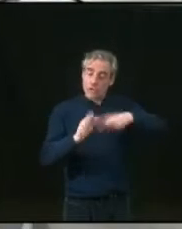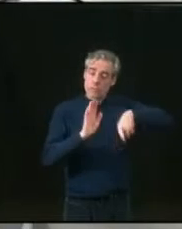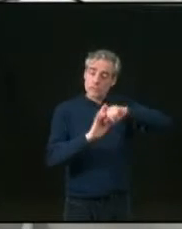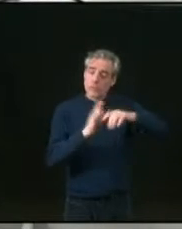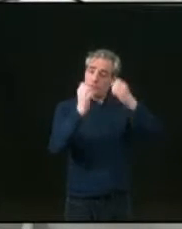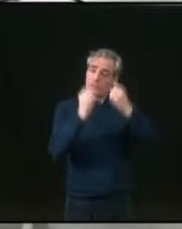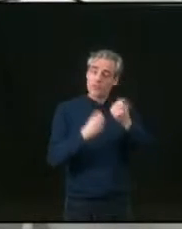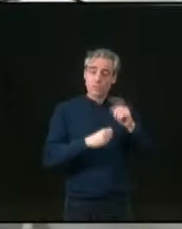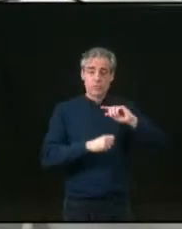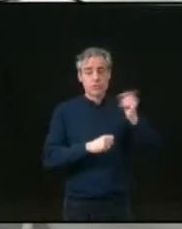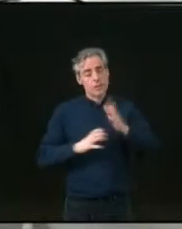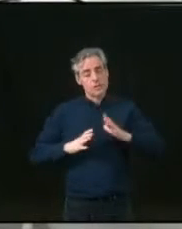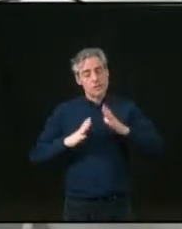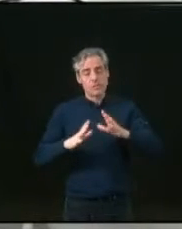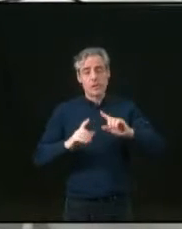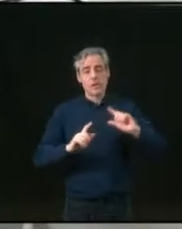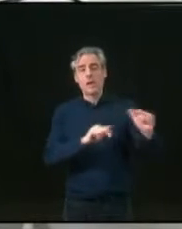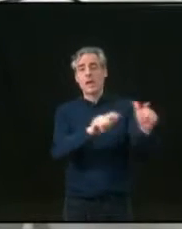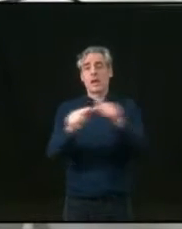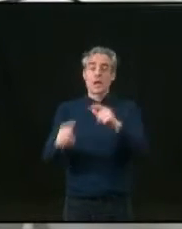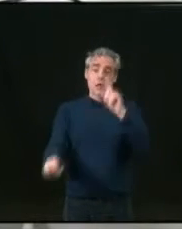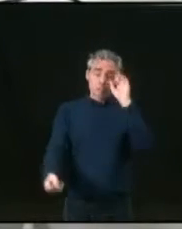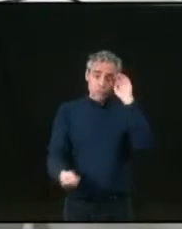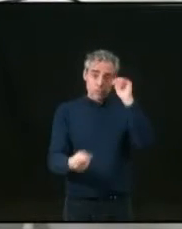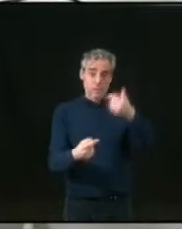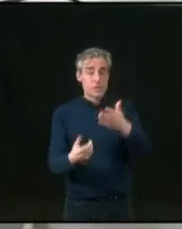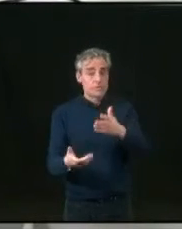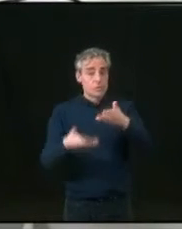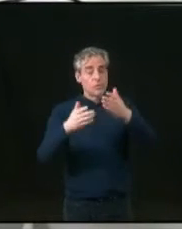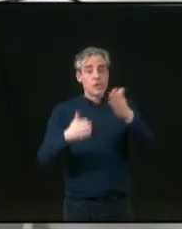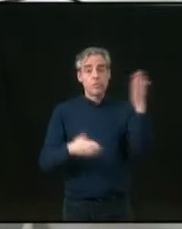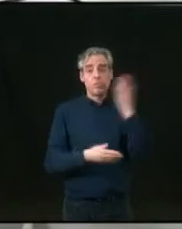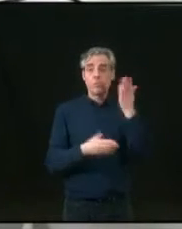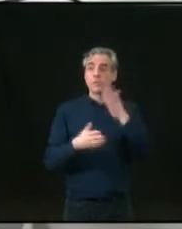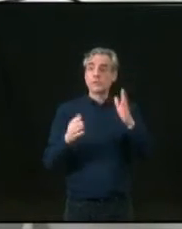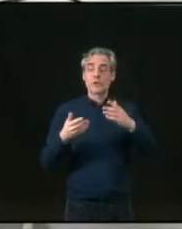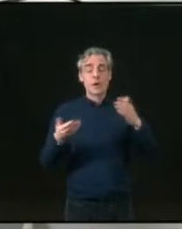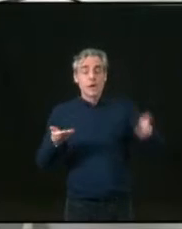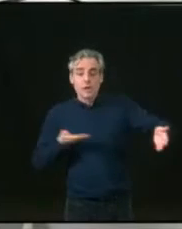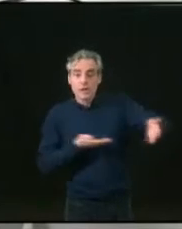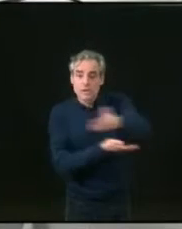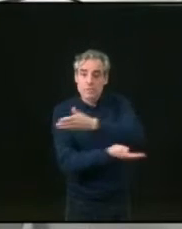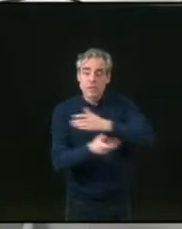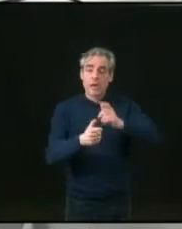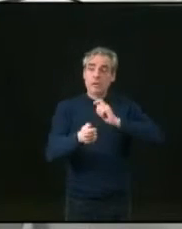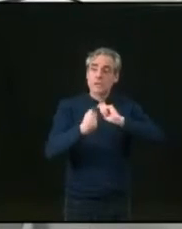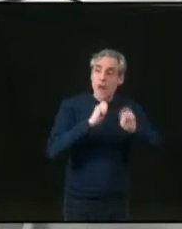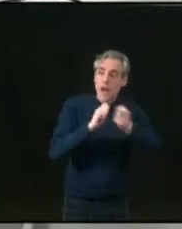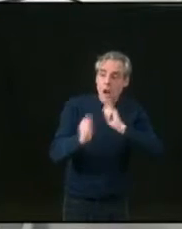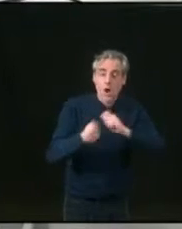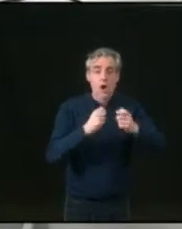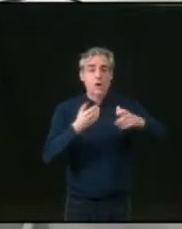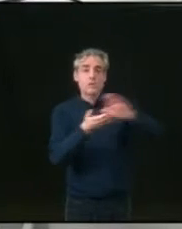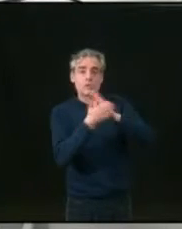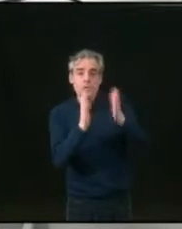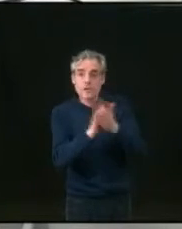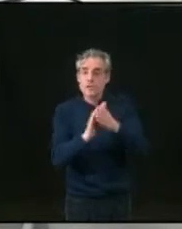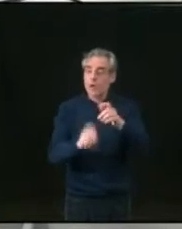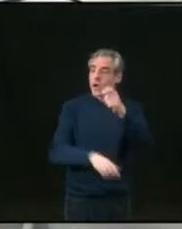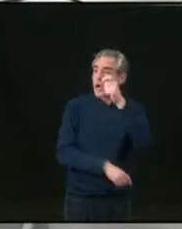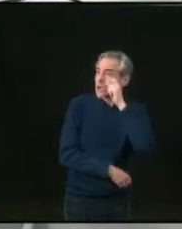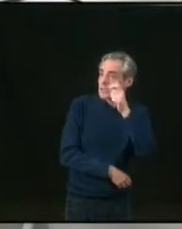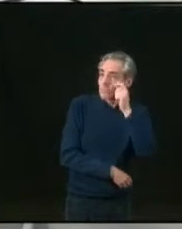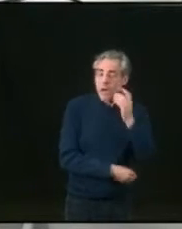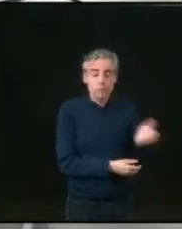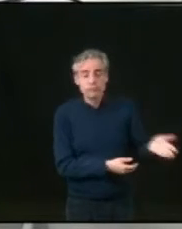fortes et l'implication de toutes et tous. Pour cela, nous avons besoin d'espaces de dialogue avec les citoyens et citoyennes, les associations, les expertes et